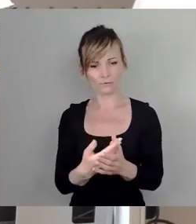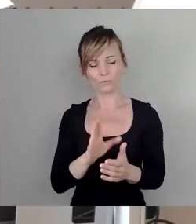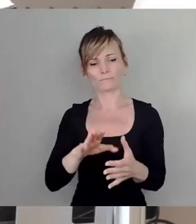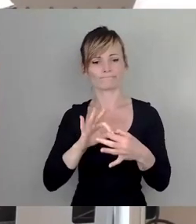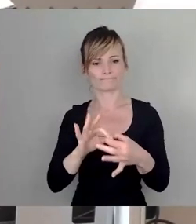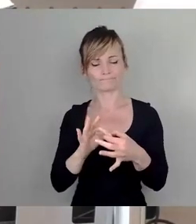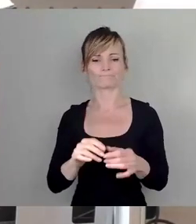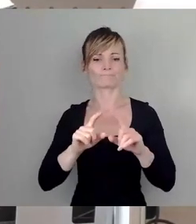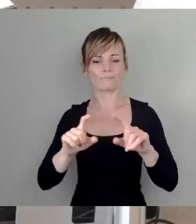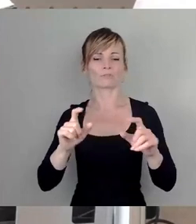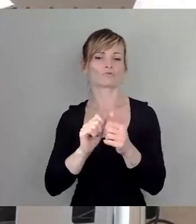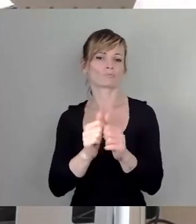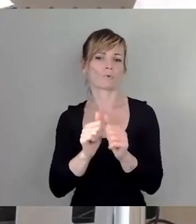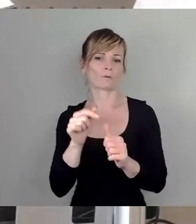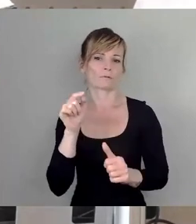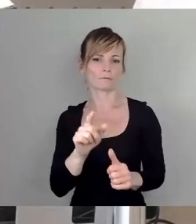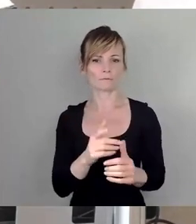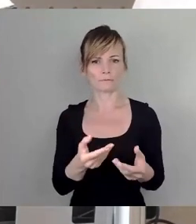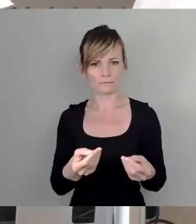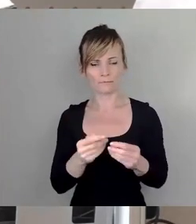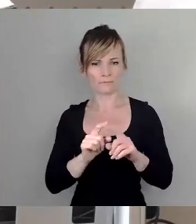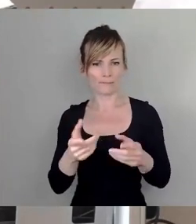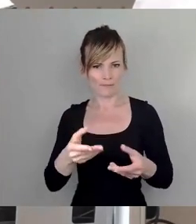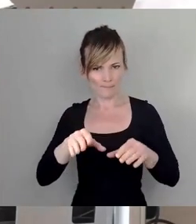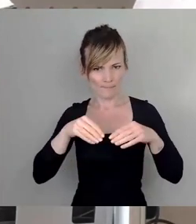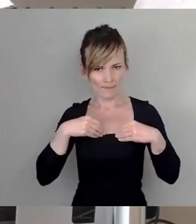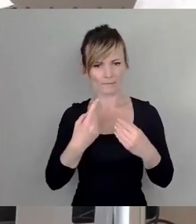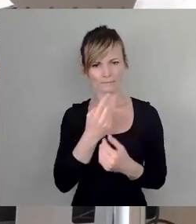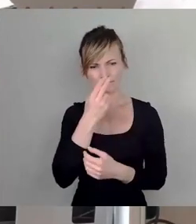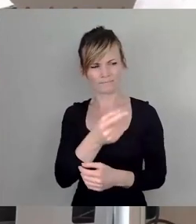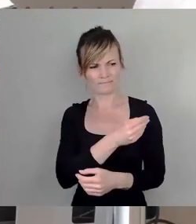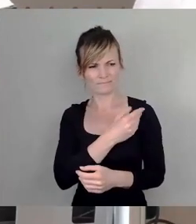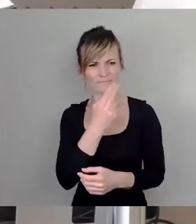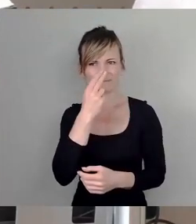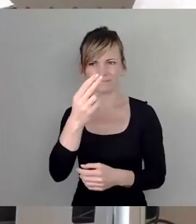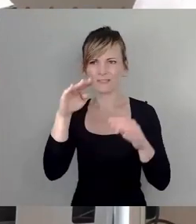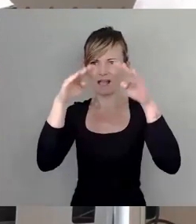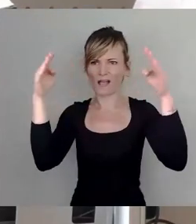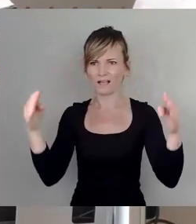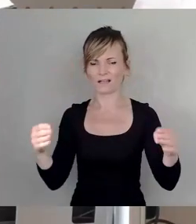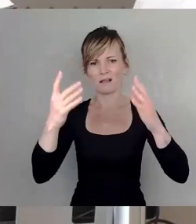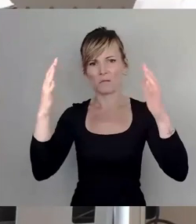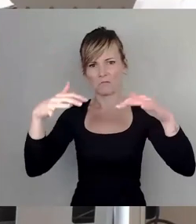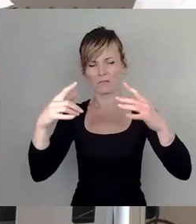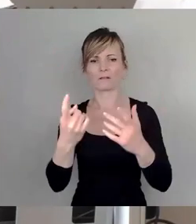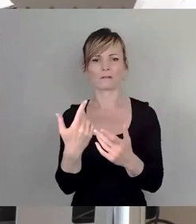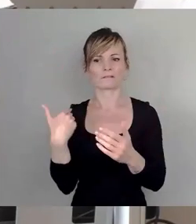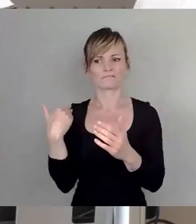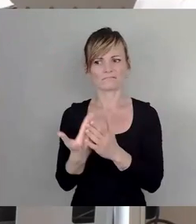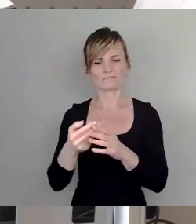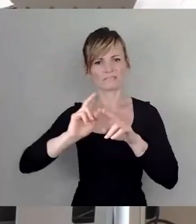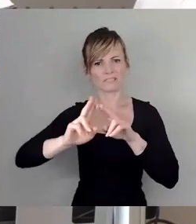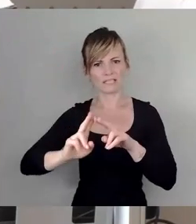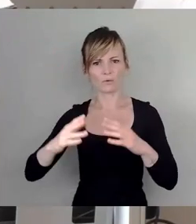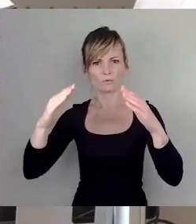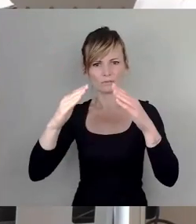bereits mit dem defekten Dach konfrontiert. Was ist seitdem passiert? Einen Versuch der grundhaften Dachsanierung hat es gegeben, der allerdings